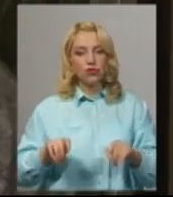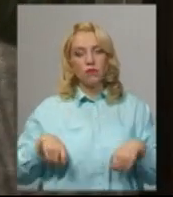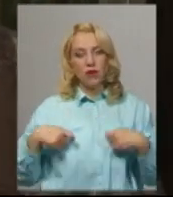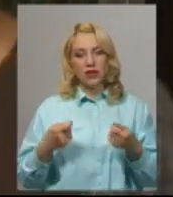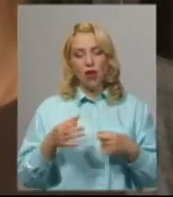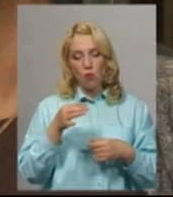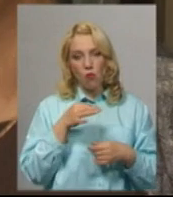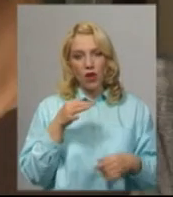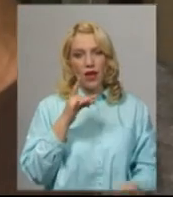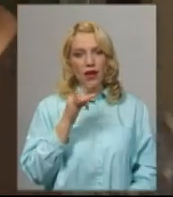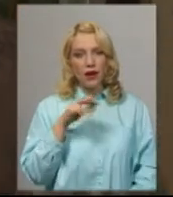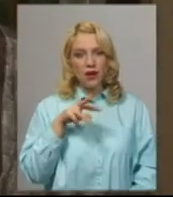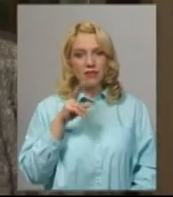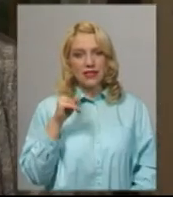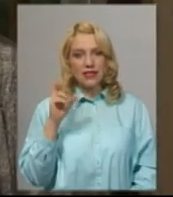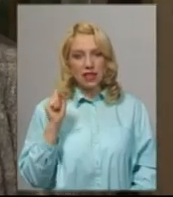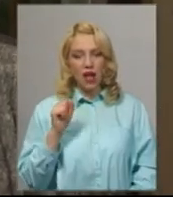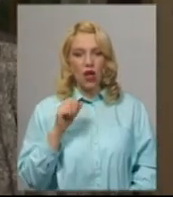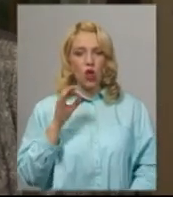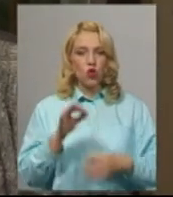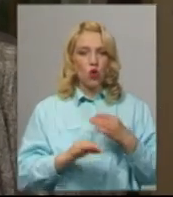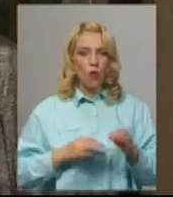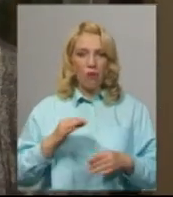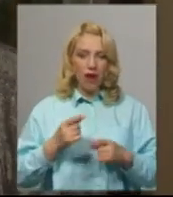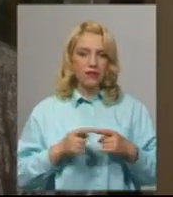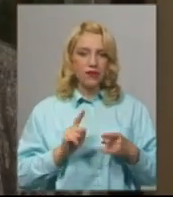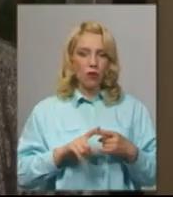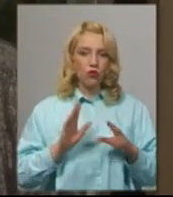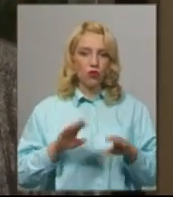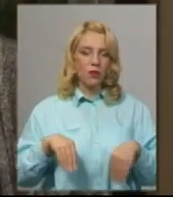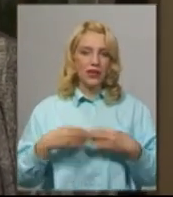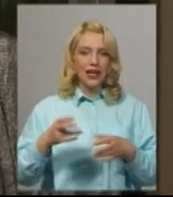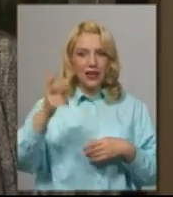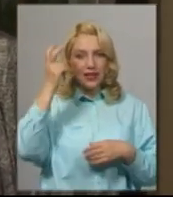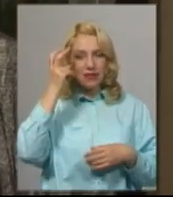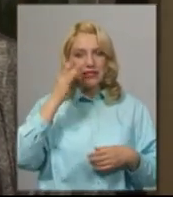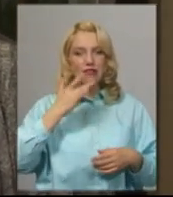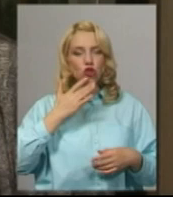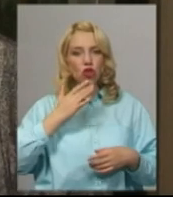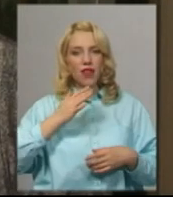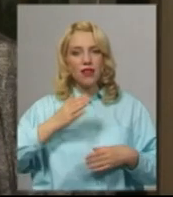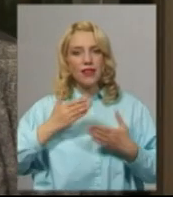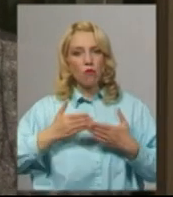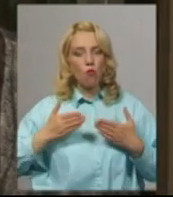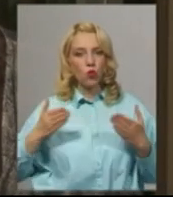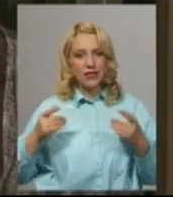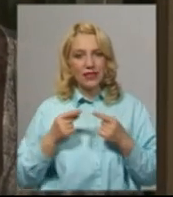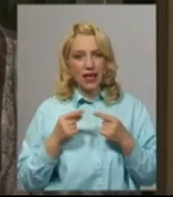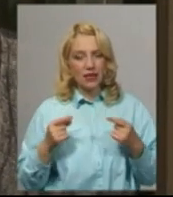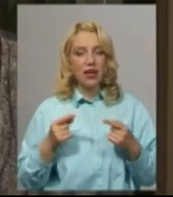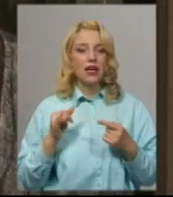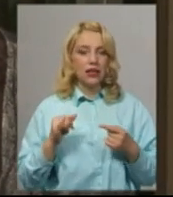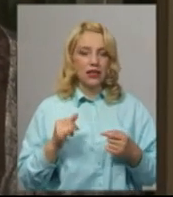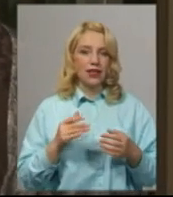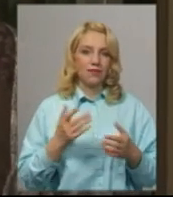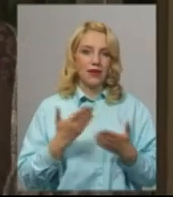монети римської доби, будуть передані в Київський музей національний. І деякі прикраси жіночі,